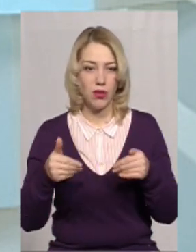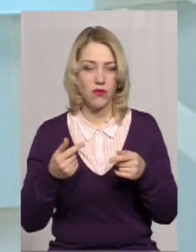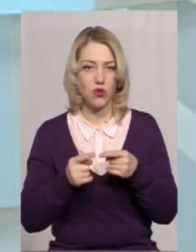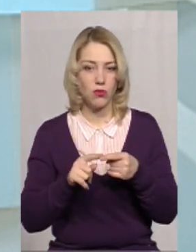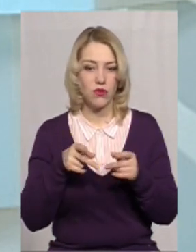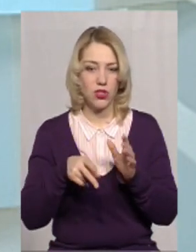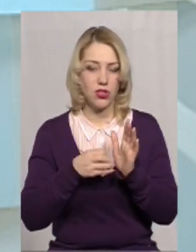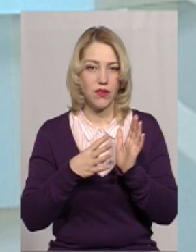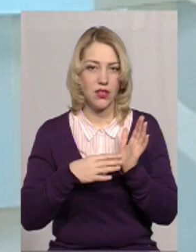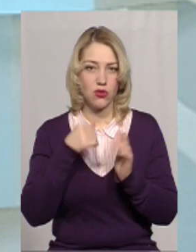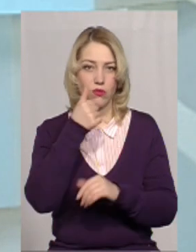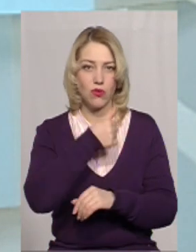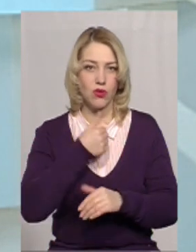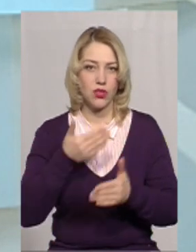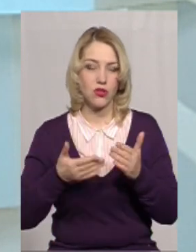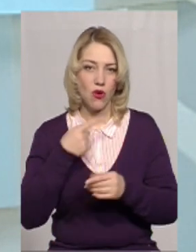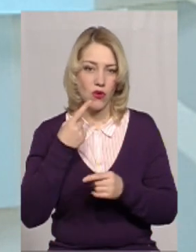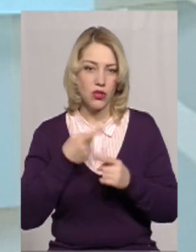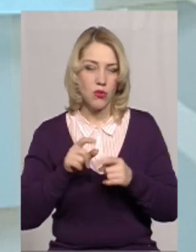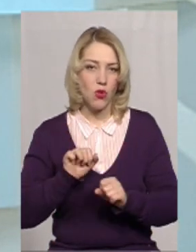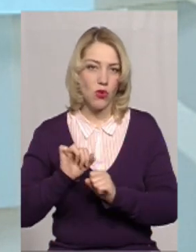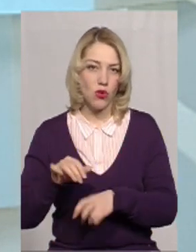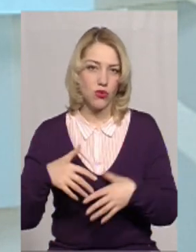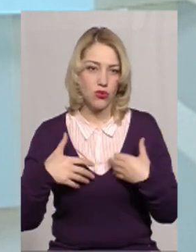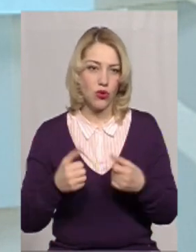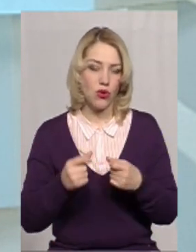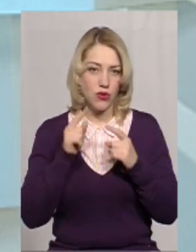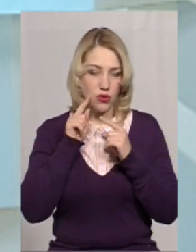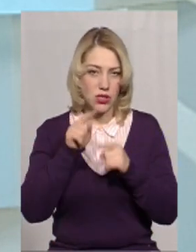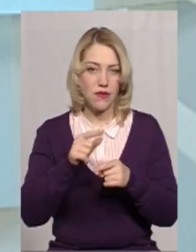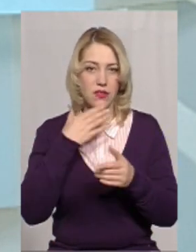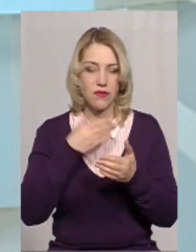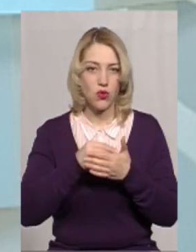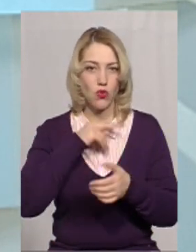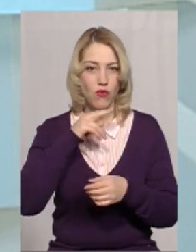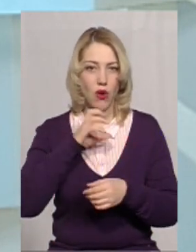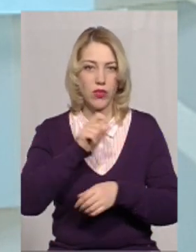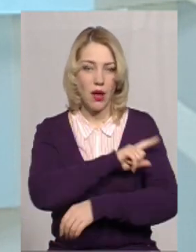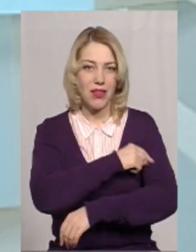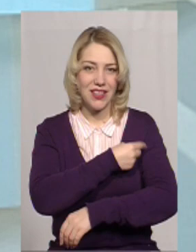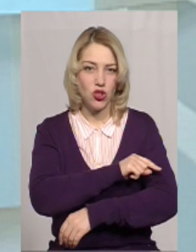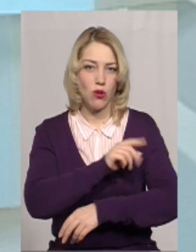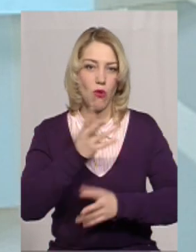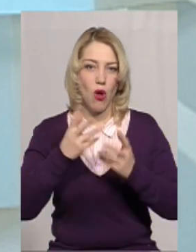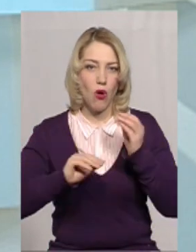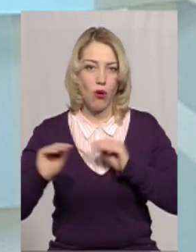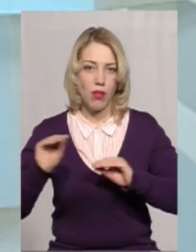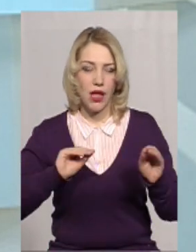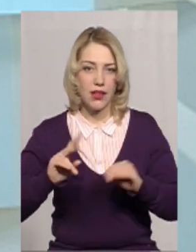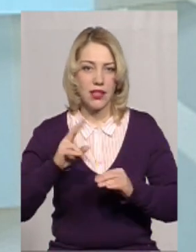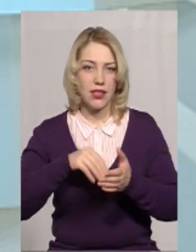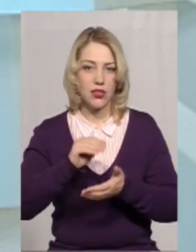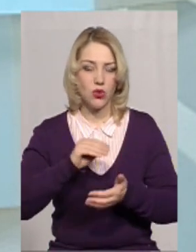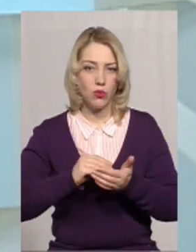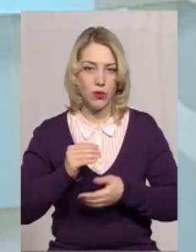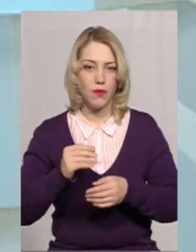цьому 2019 році, якщо говорити про охорону здоров'я, акцентували свою увагу на медичному обладнанні, на закупівлі